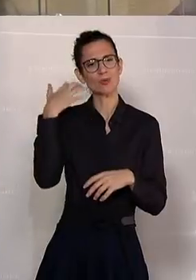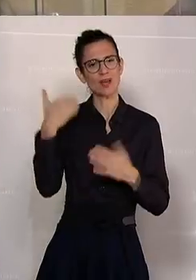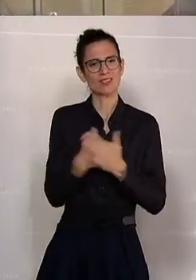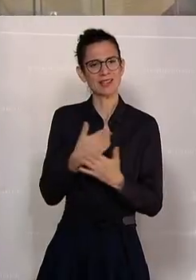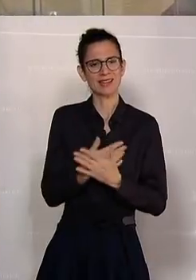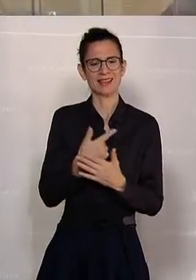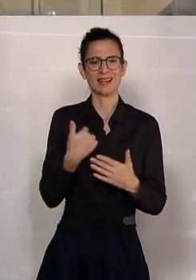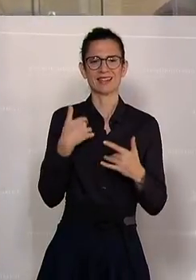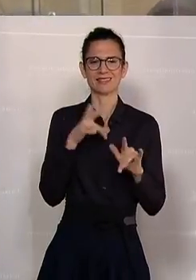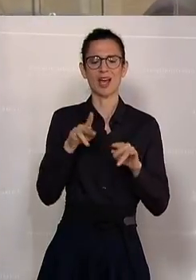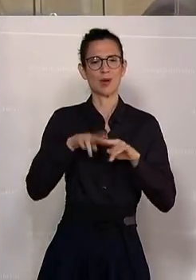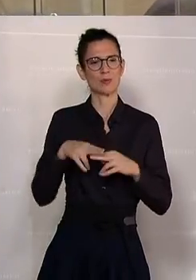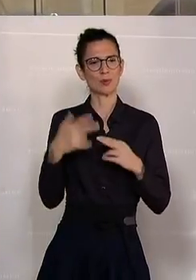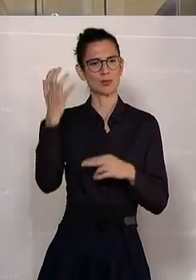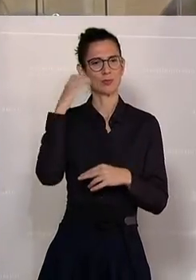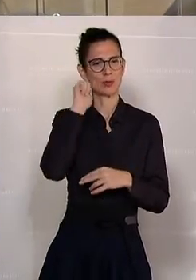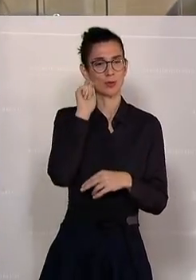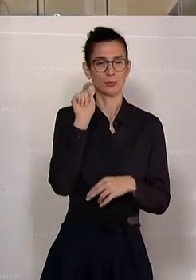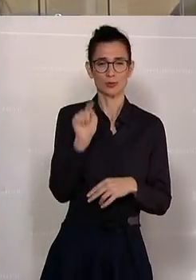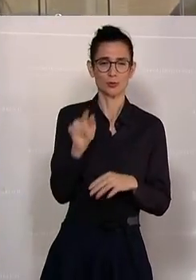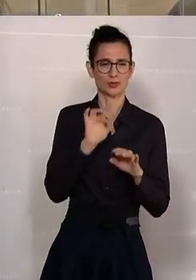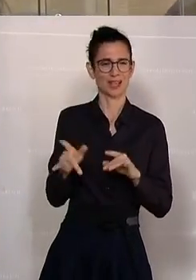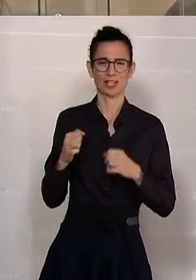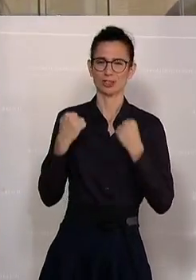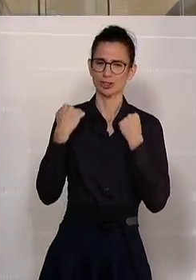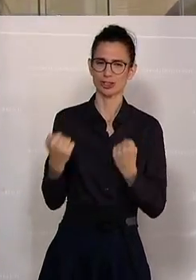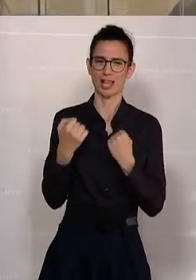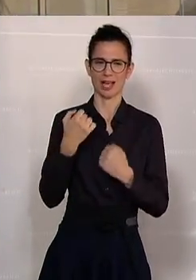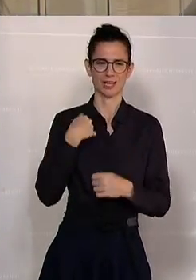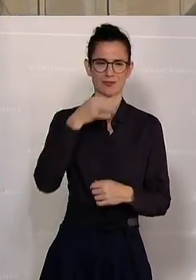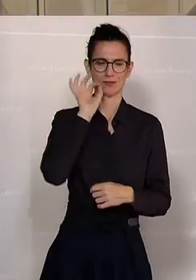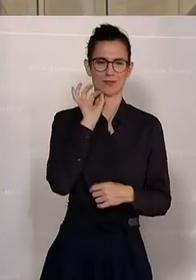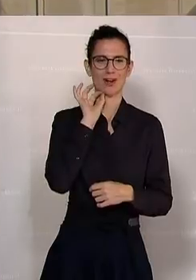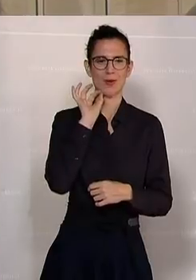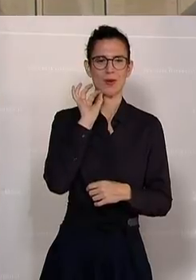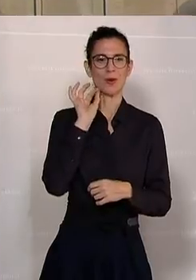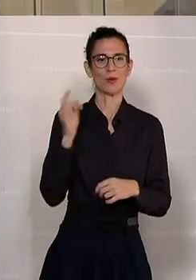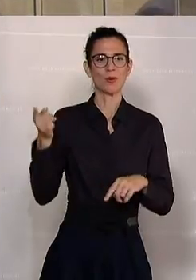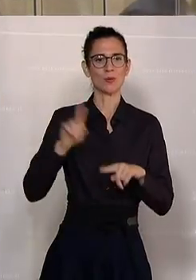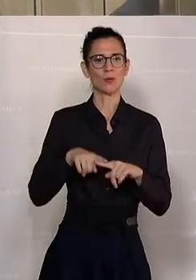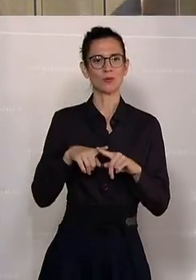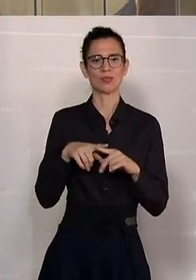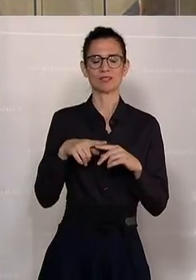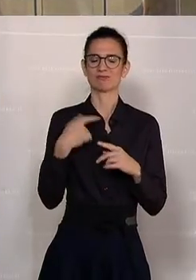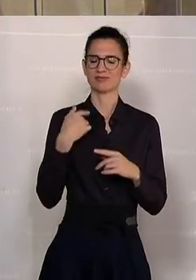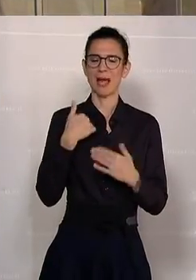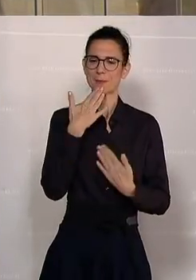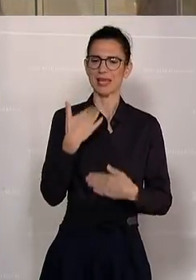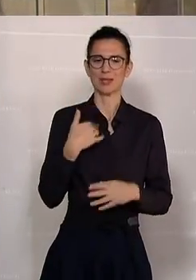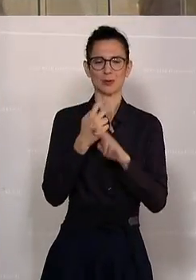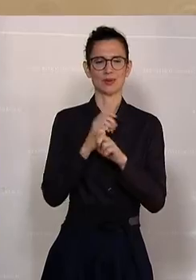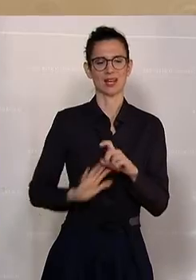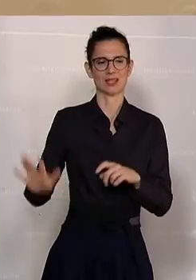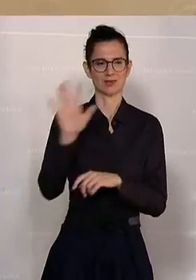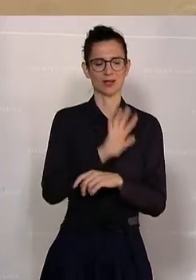als unsere Bundesbeurin. Du bist eine starke Frau und du bist beliebt in ganz Österreich.